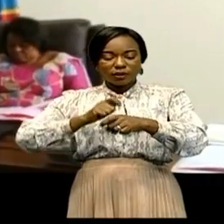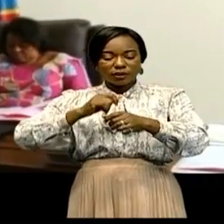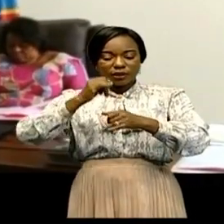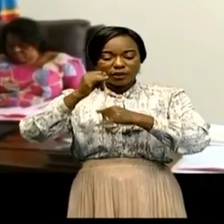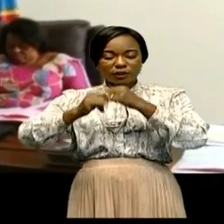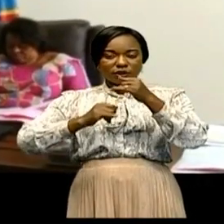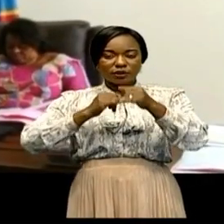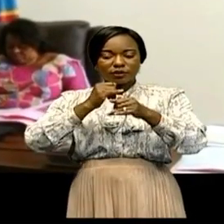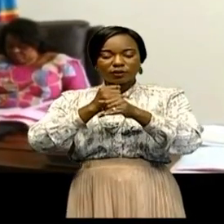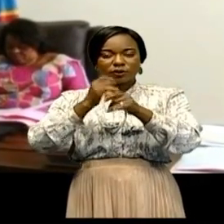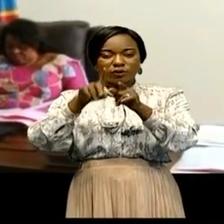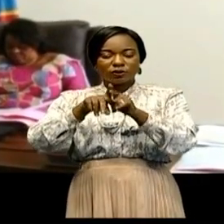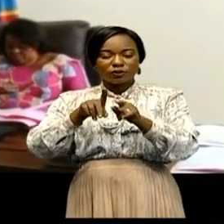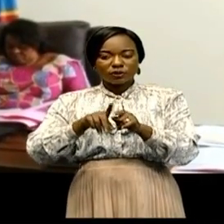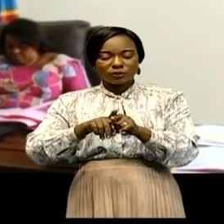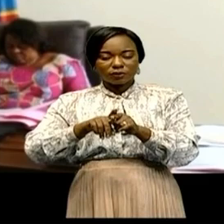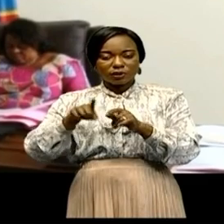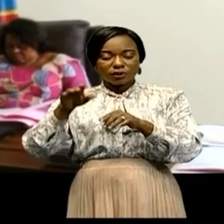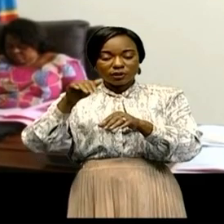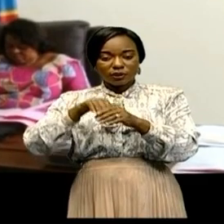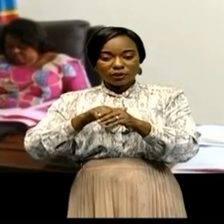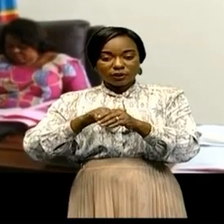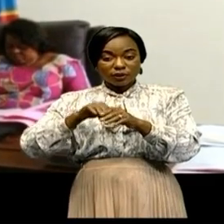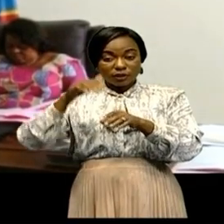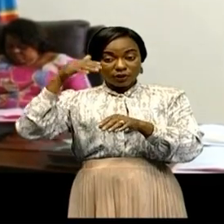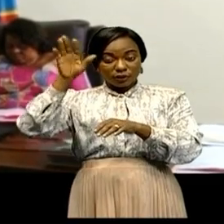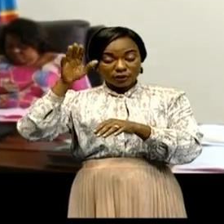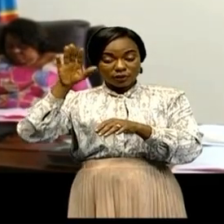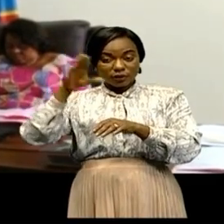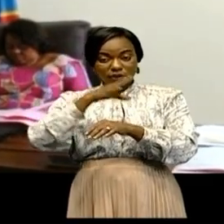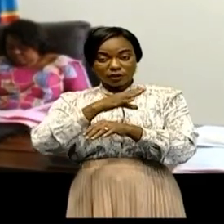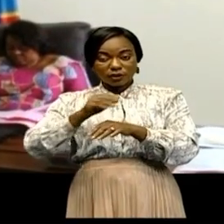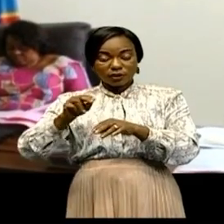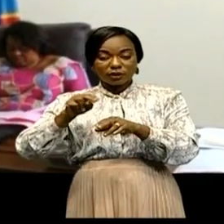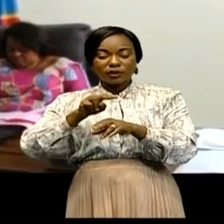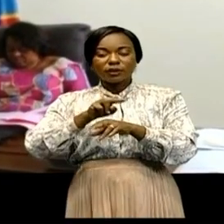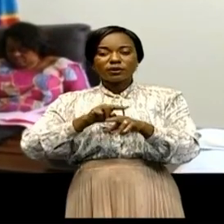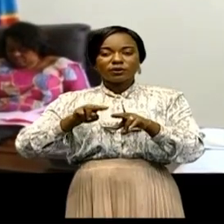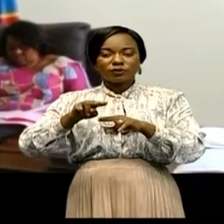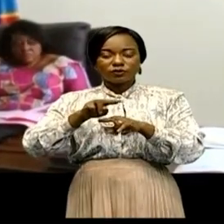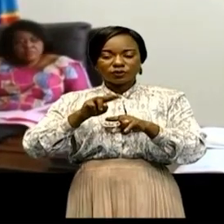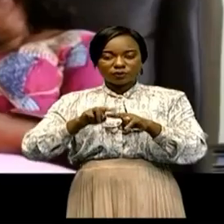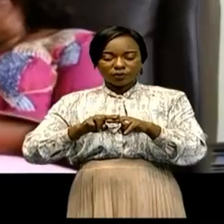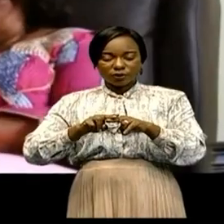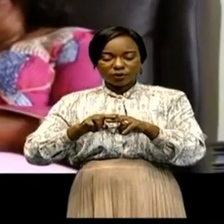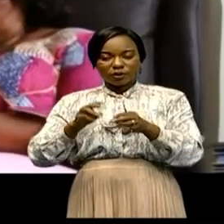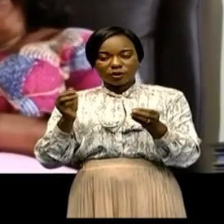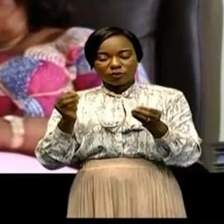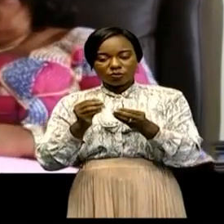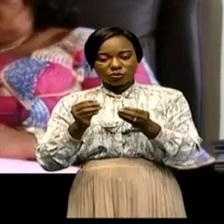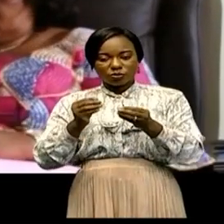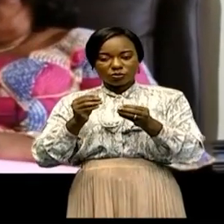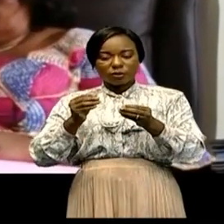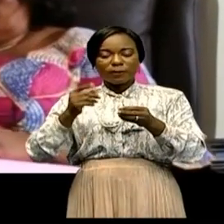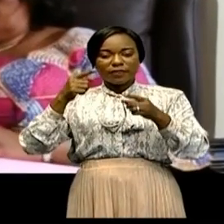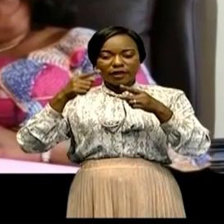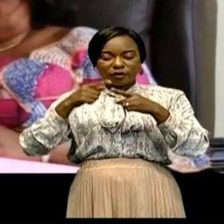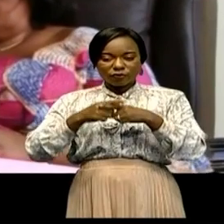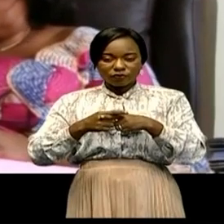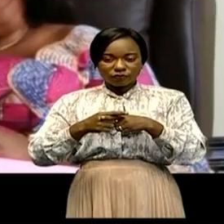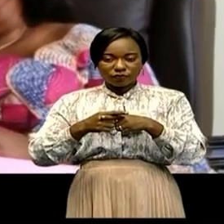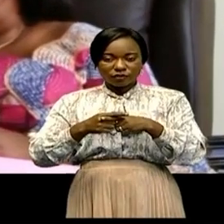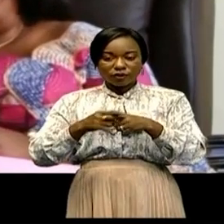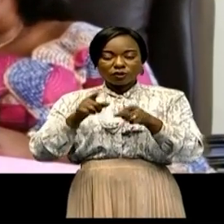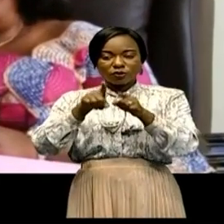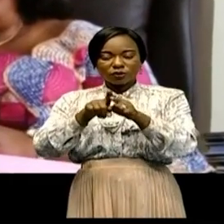ainsi que les juridictions étrangères et nationales. En ce qui concerne les contentieux à l'international, elle a évoqué six